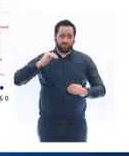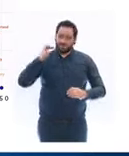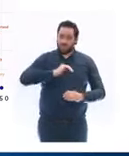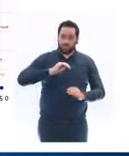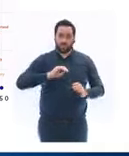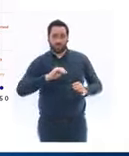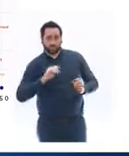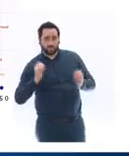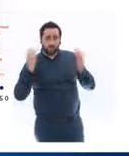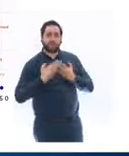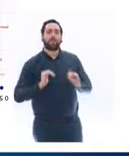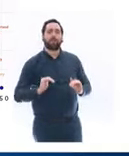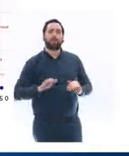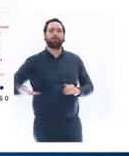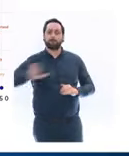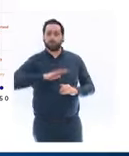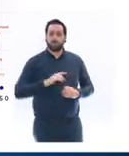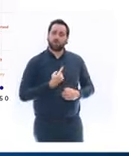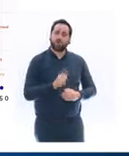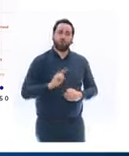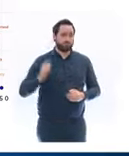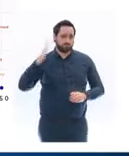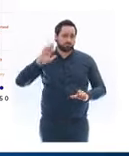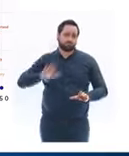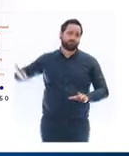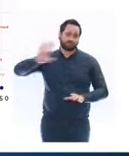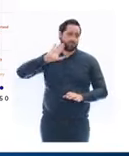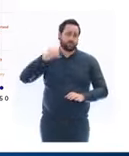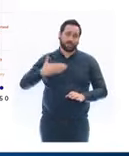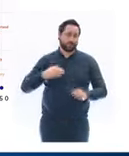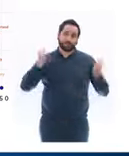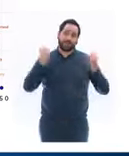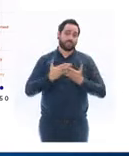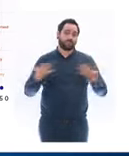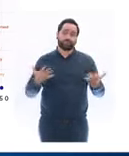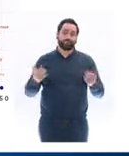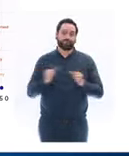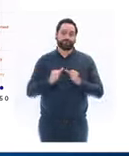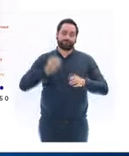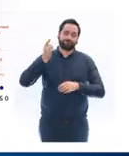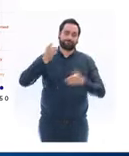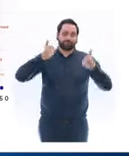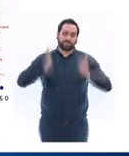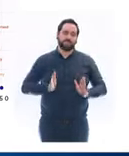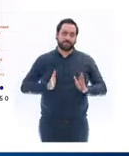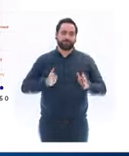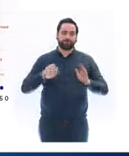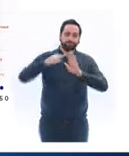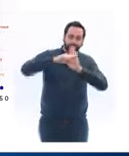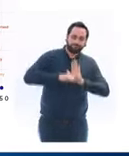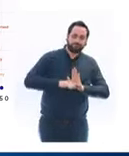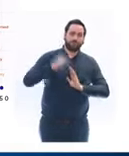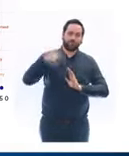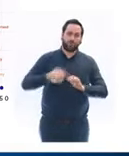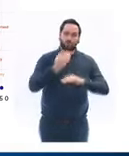européens sont aussi conduits à prendre, comme nous, des mesures de restriction. En France, contrairement à